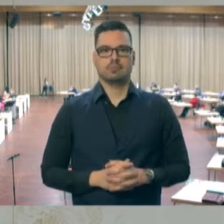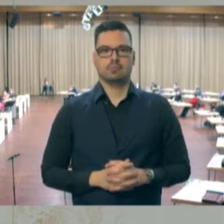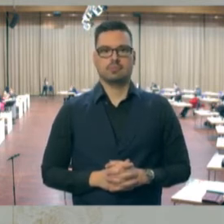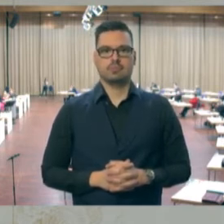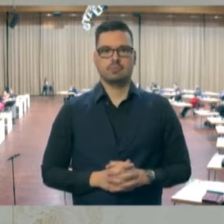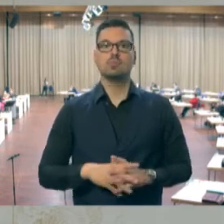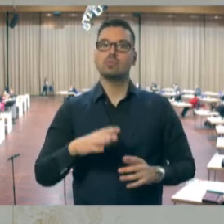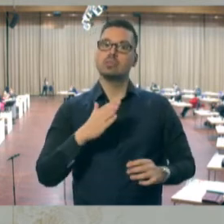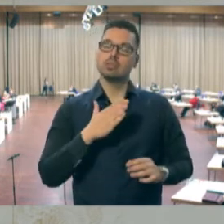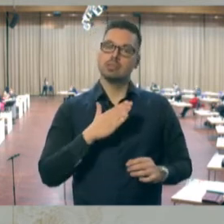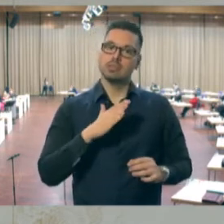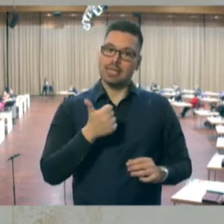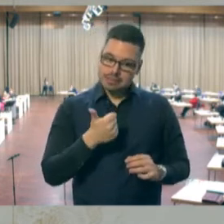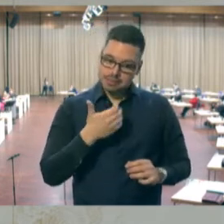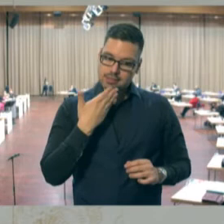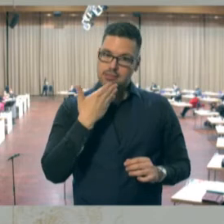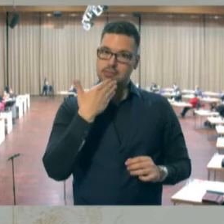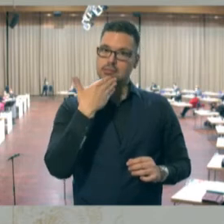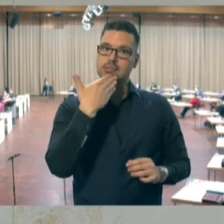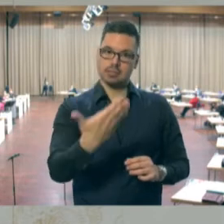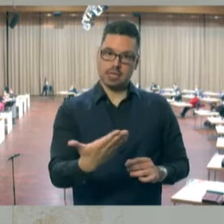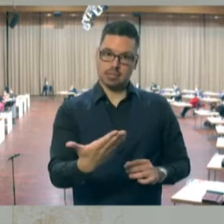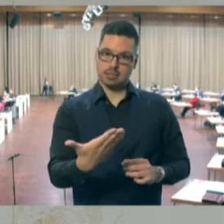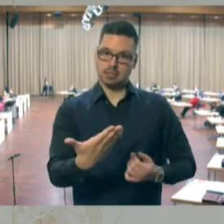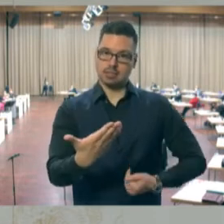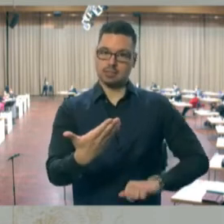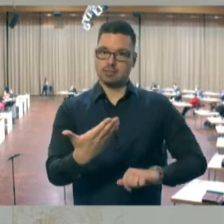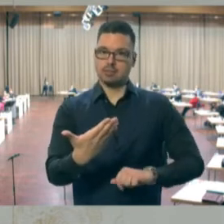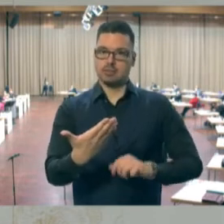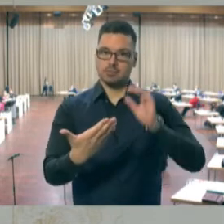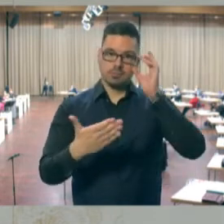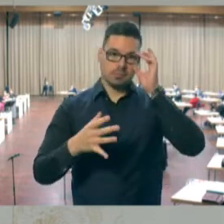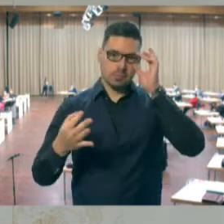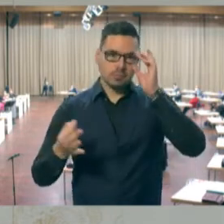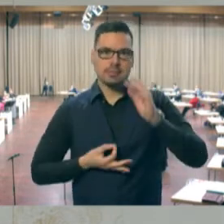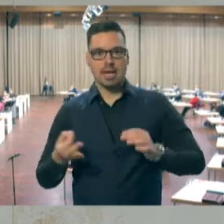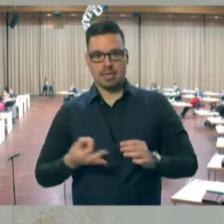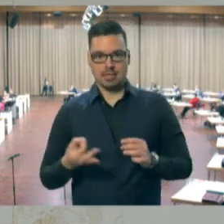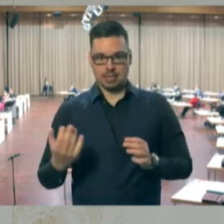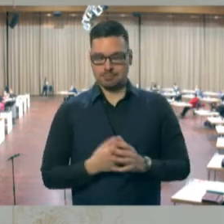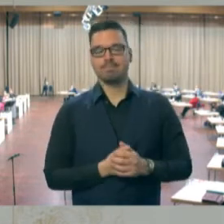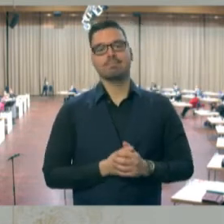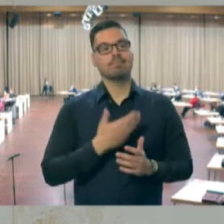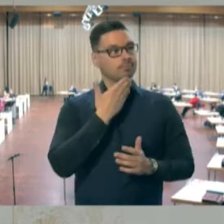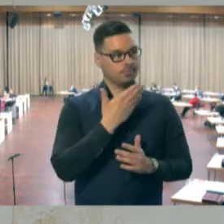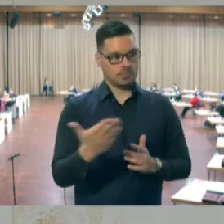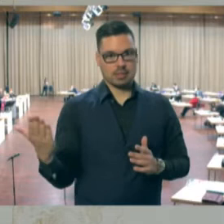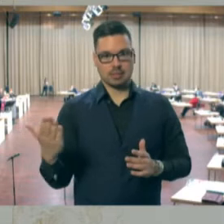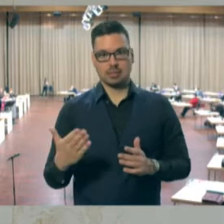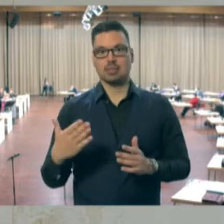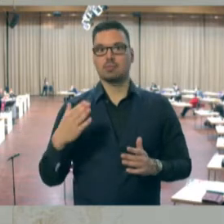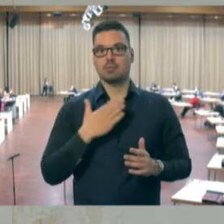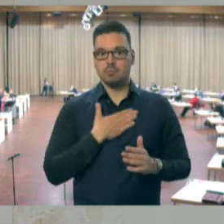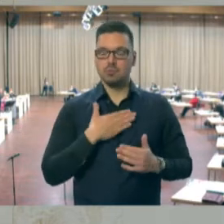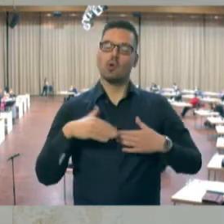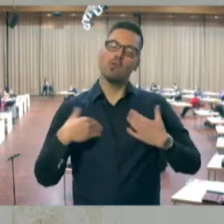Mein erster Dank für diese Zeit gilt Ihnen, den Saarländerinnen und Saarländern. Es war mir